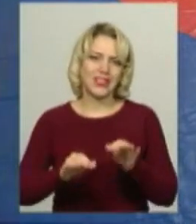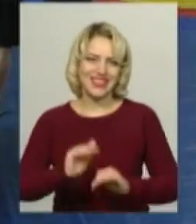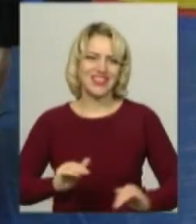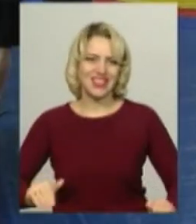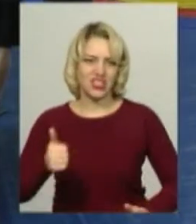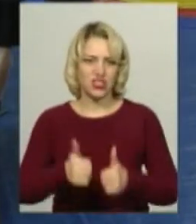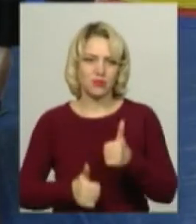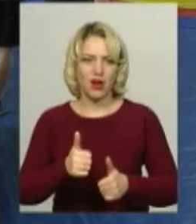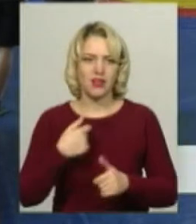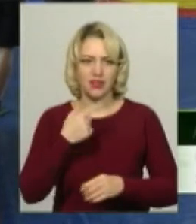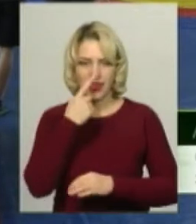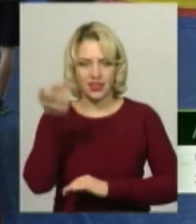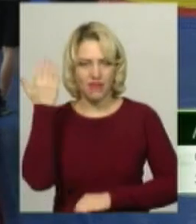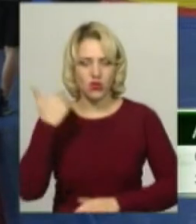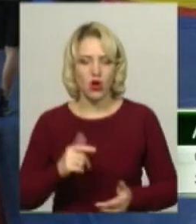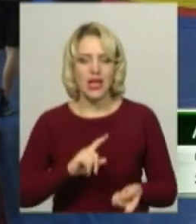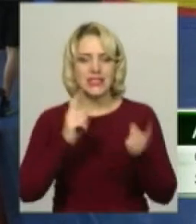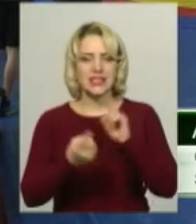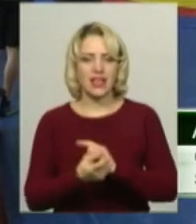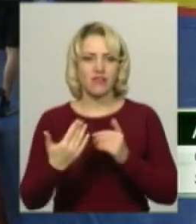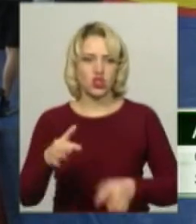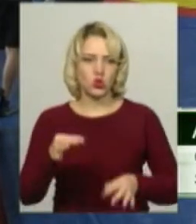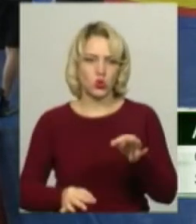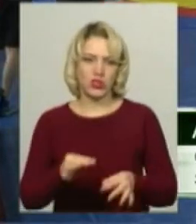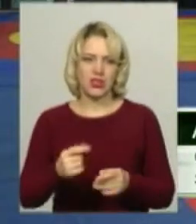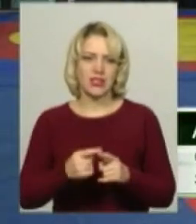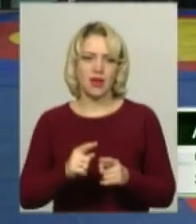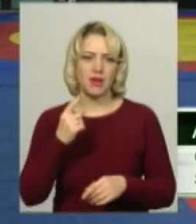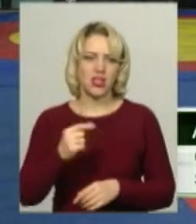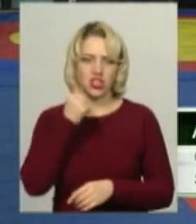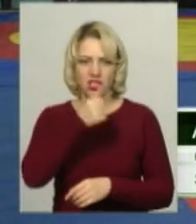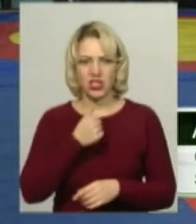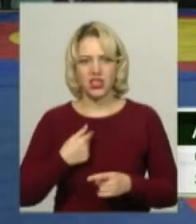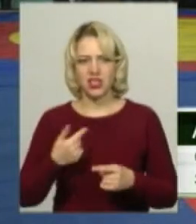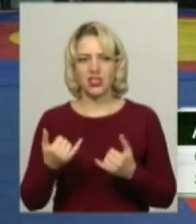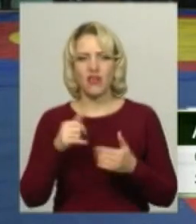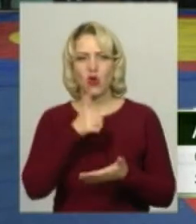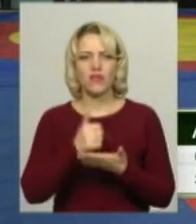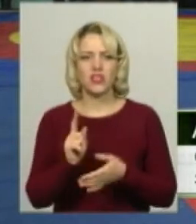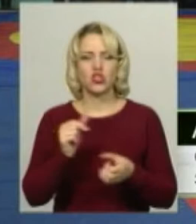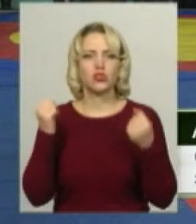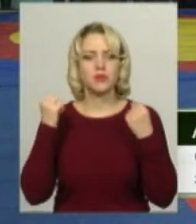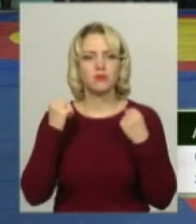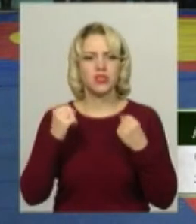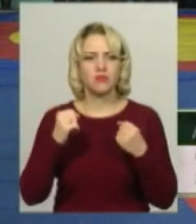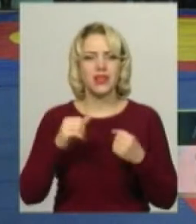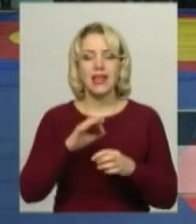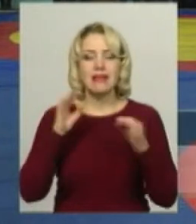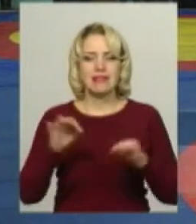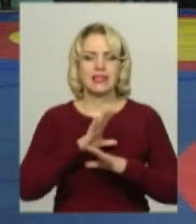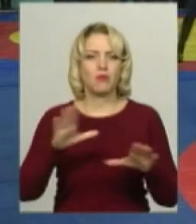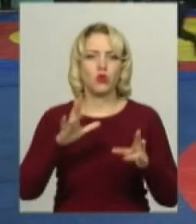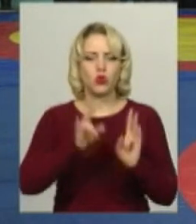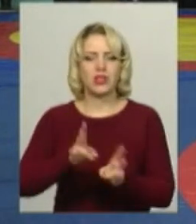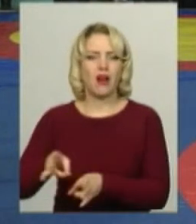змагання. Я не так давно став вже судити, це перший рік. Для нас головніше, щоб спортсмен не отримав травму ніякого. Бо спорт – в